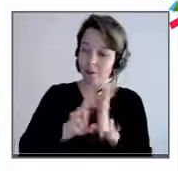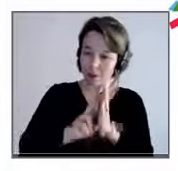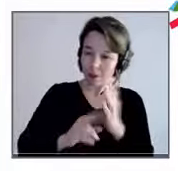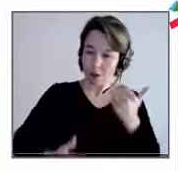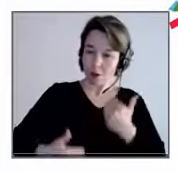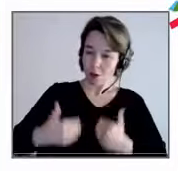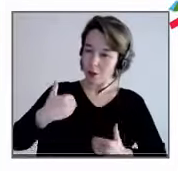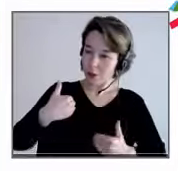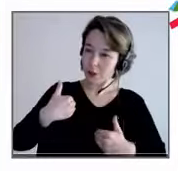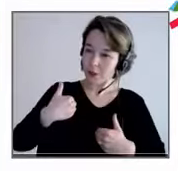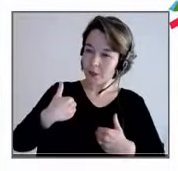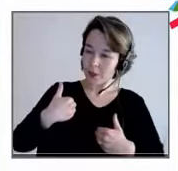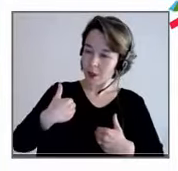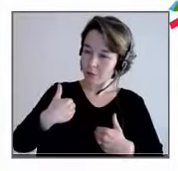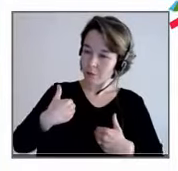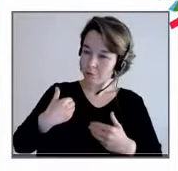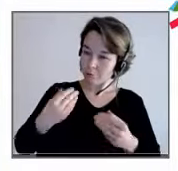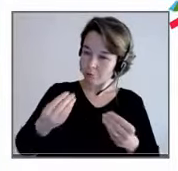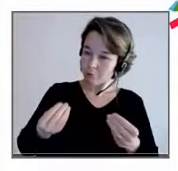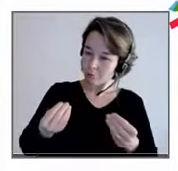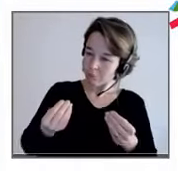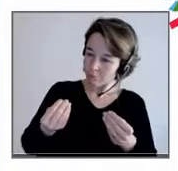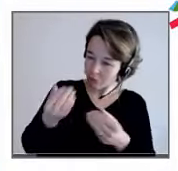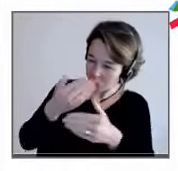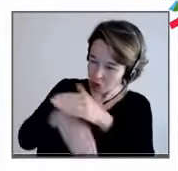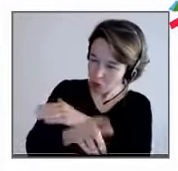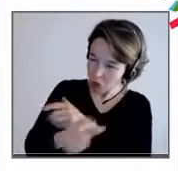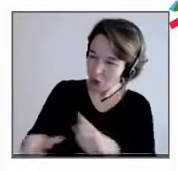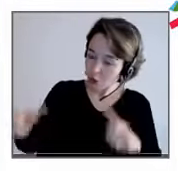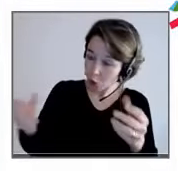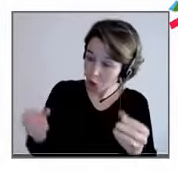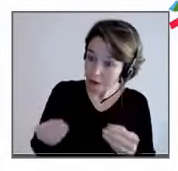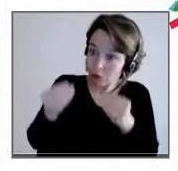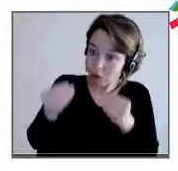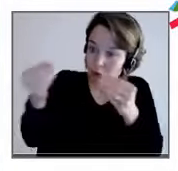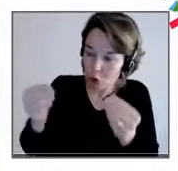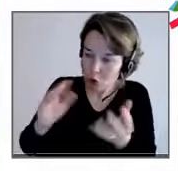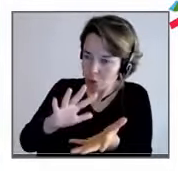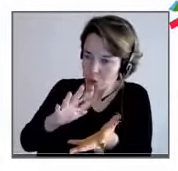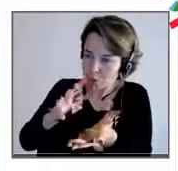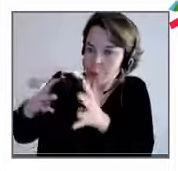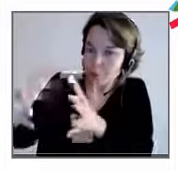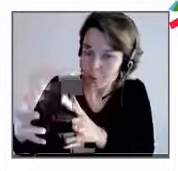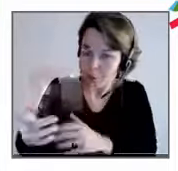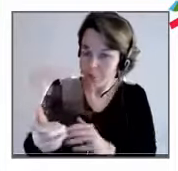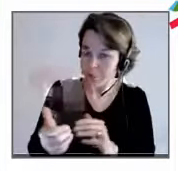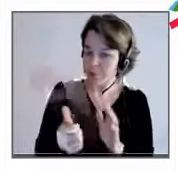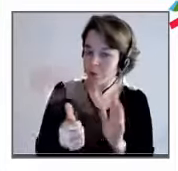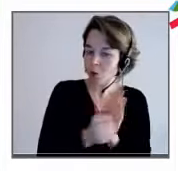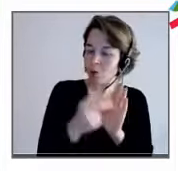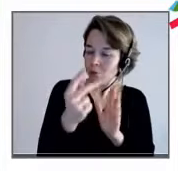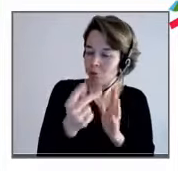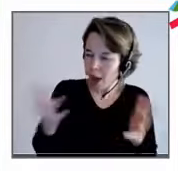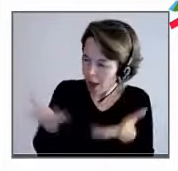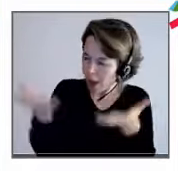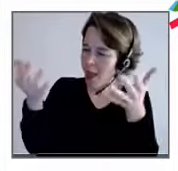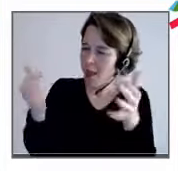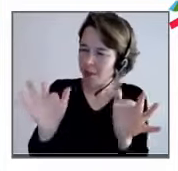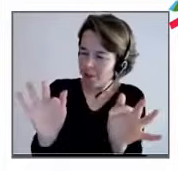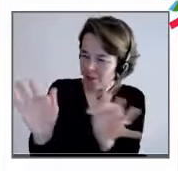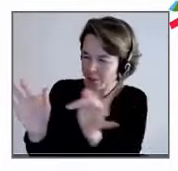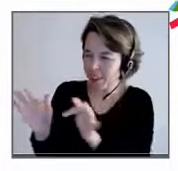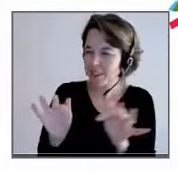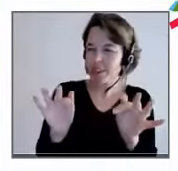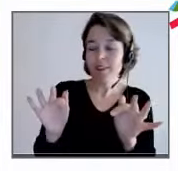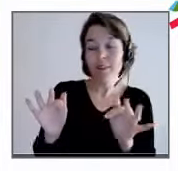évoluer les entreprises et apporter de la fraternité ? Alors, l'État ne fait-il pas preuve de dégoulinage en obligeant la